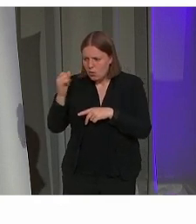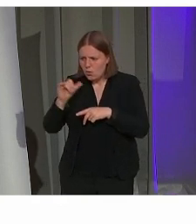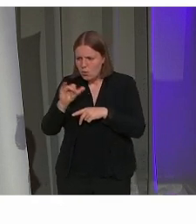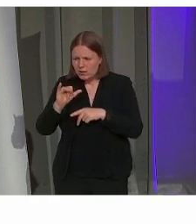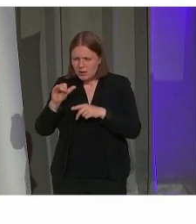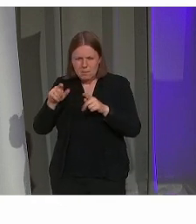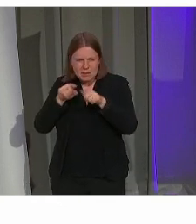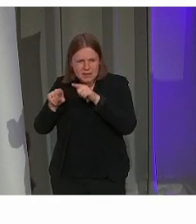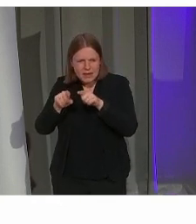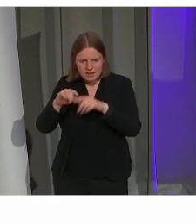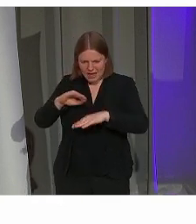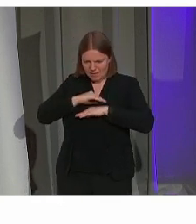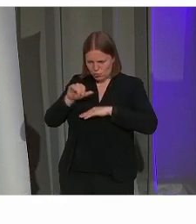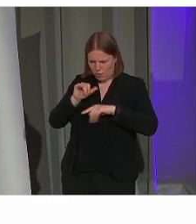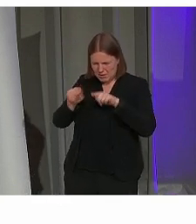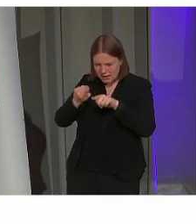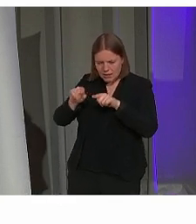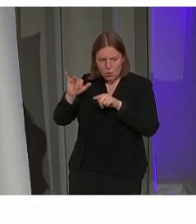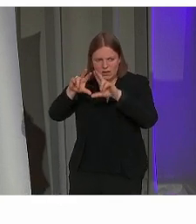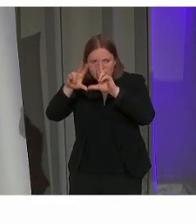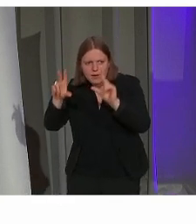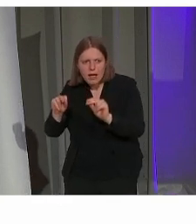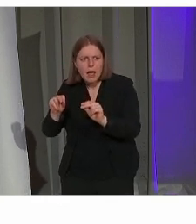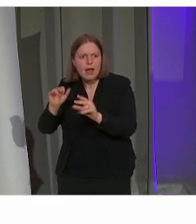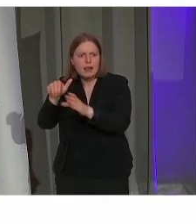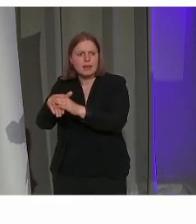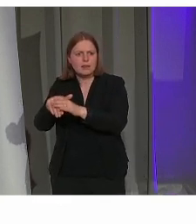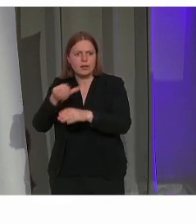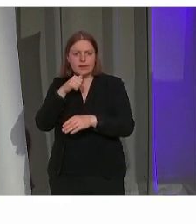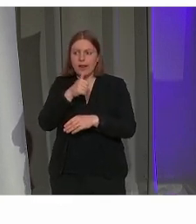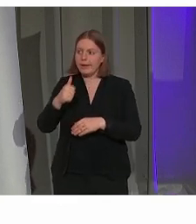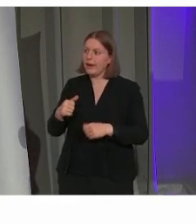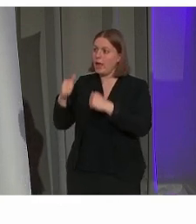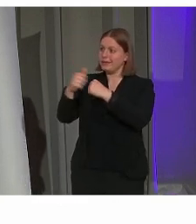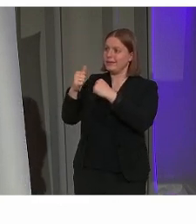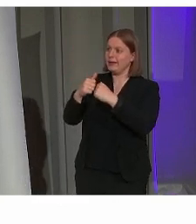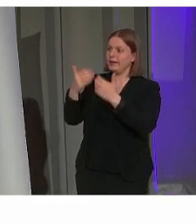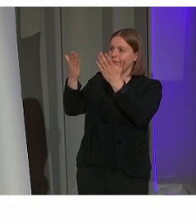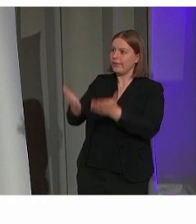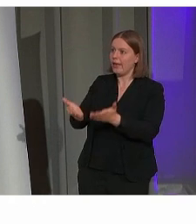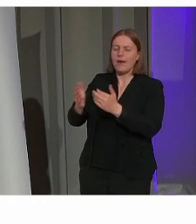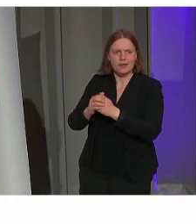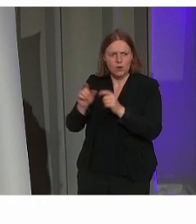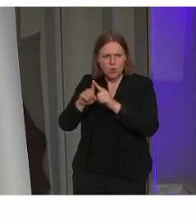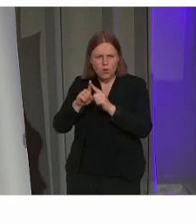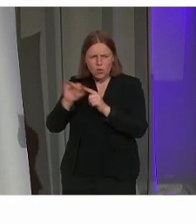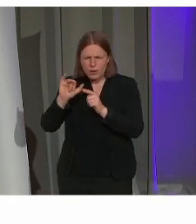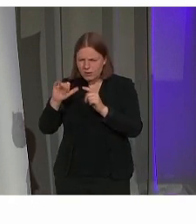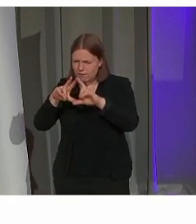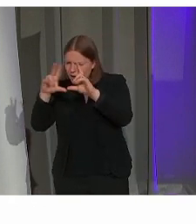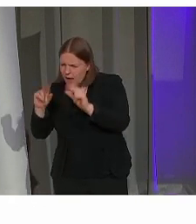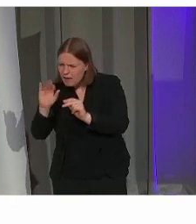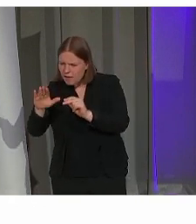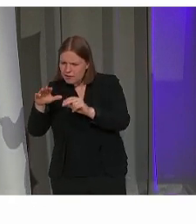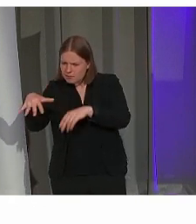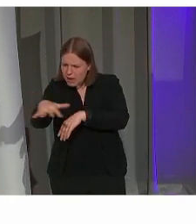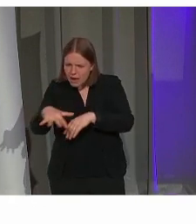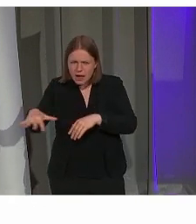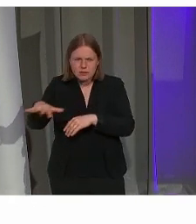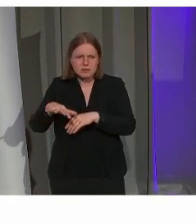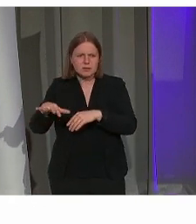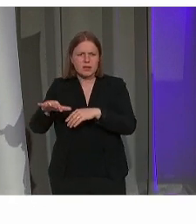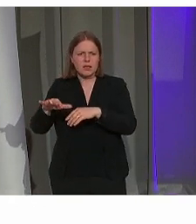van dat erfgoed gaan evolueren. Het gaat niet louter over de bakstenen. Het gaat ook over de verhalen die je vertelt met die plek en op welke manier dat